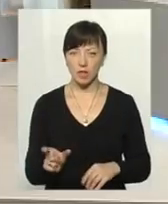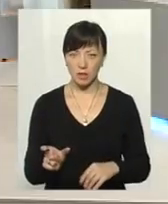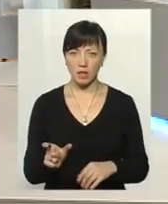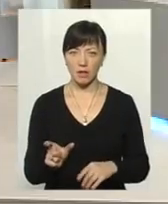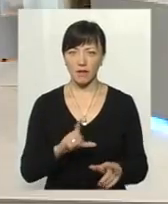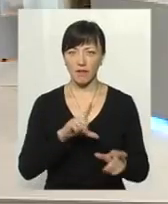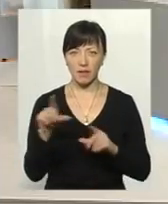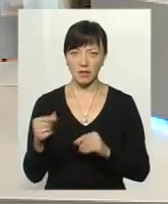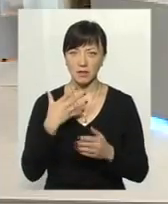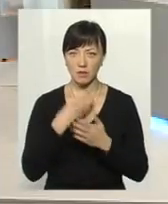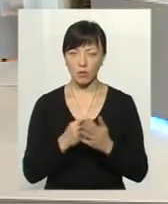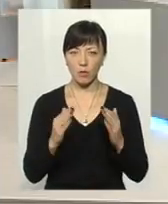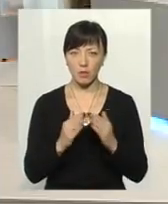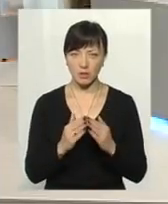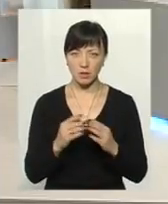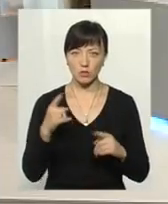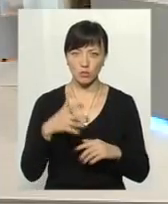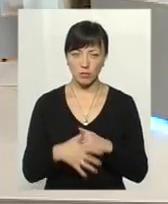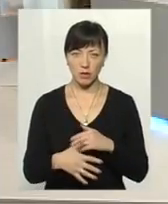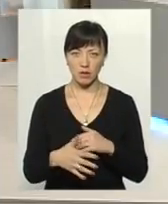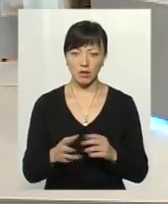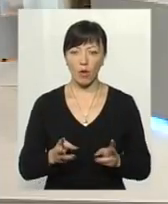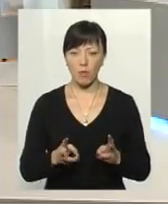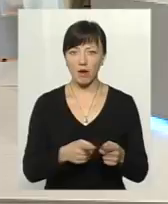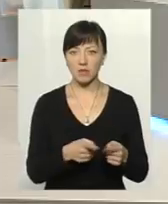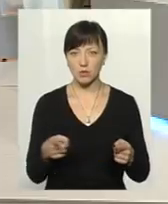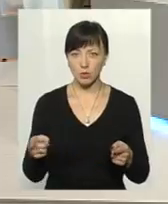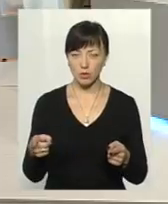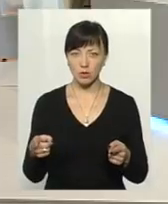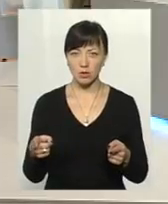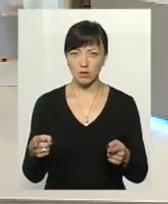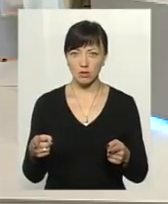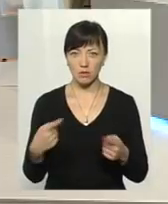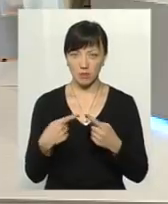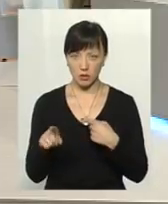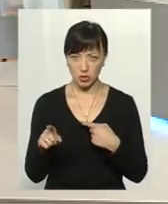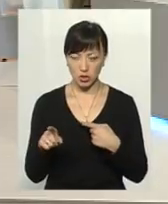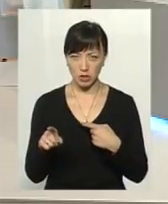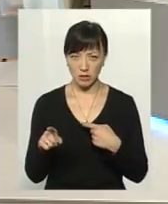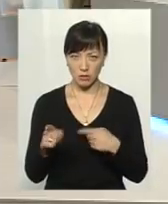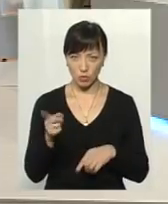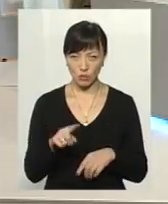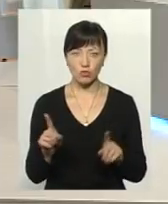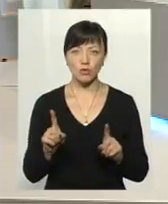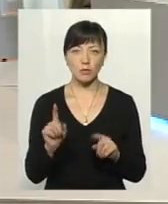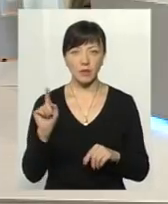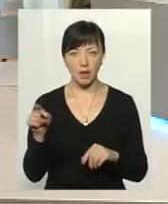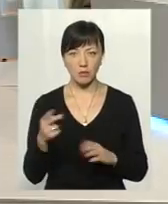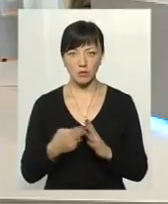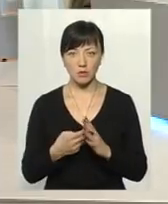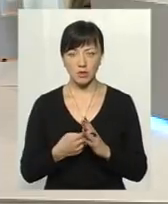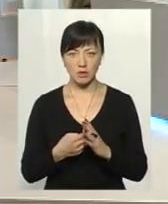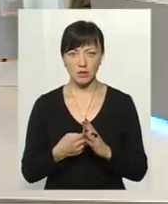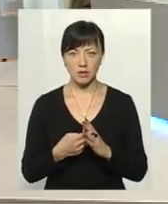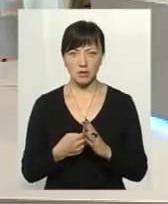вийде з свого помешкання, так, я зрозуміла, на опалювальний сезон в іншу, і тоді, щоб там субсидія